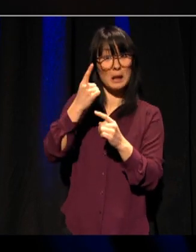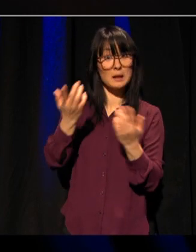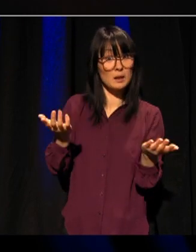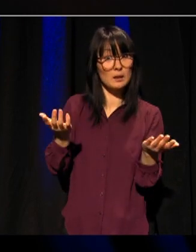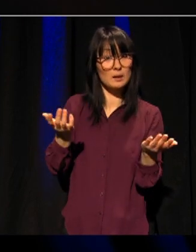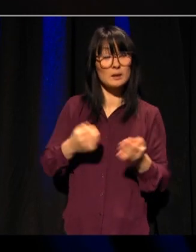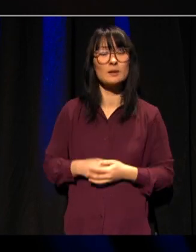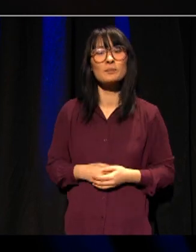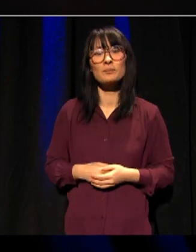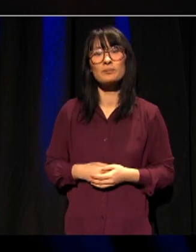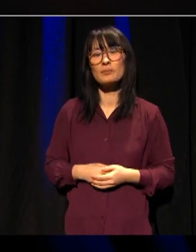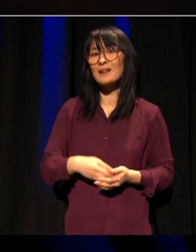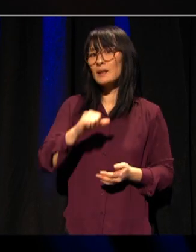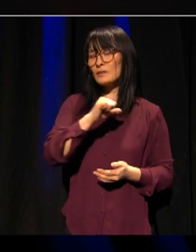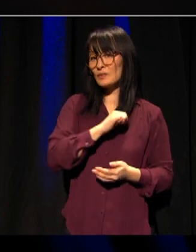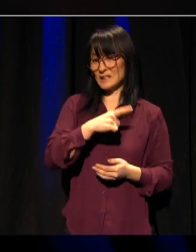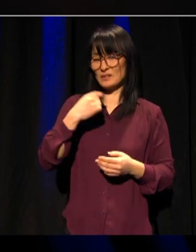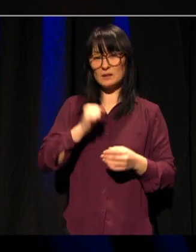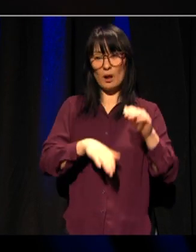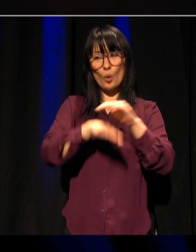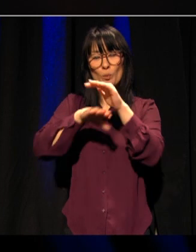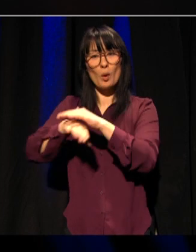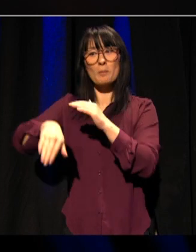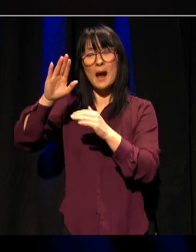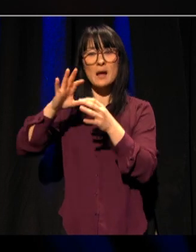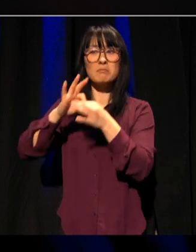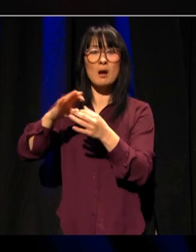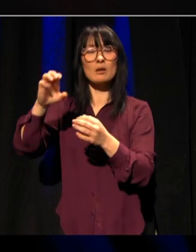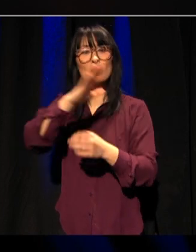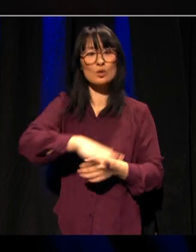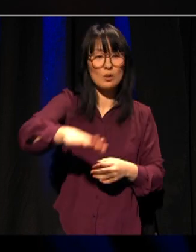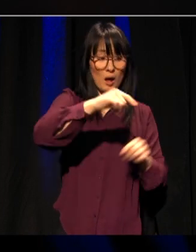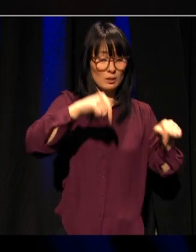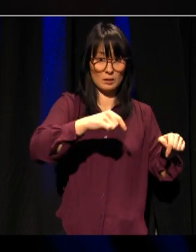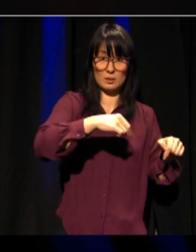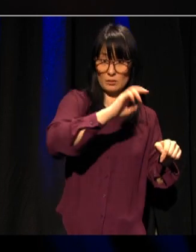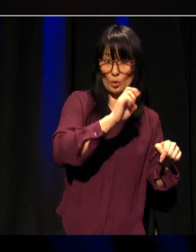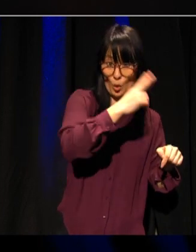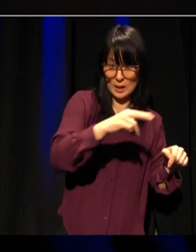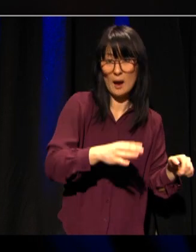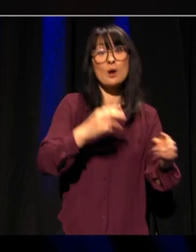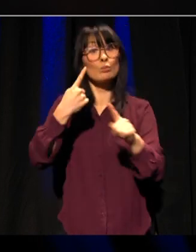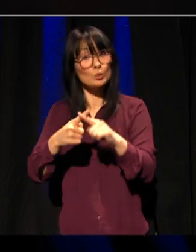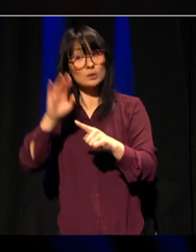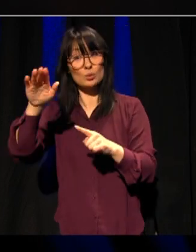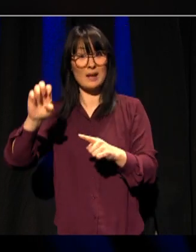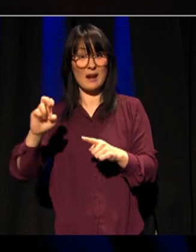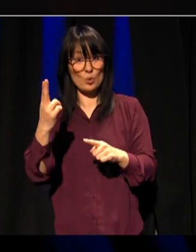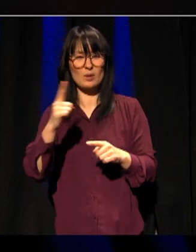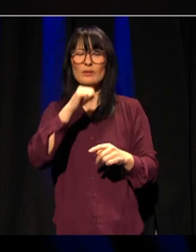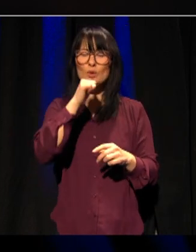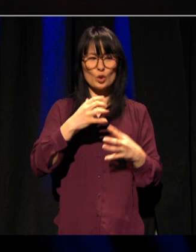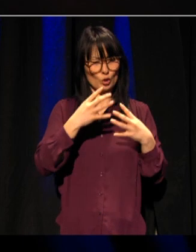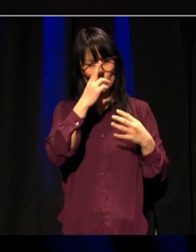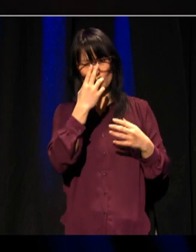Skal vi få større uttelling både på nasjonale arenaer og i EU må vi tørre å prioritere dristig